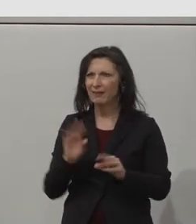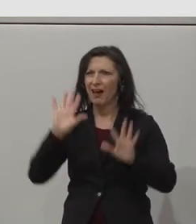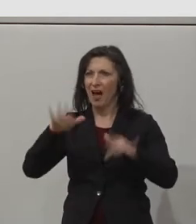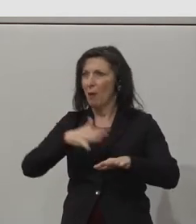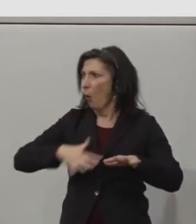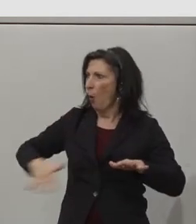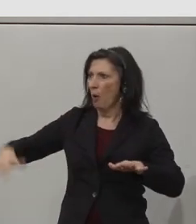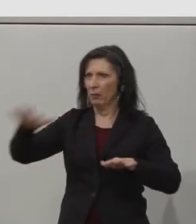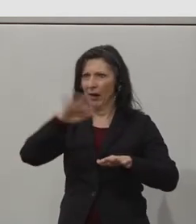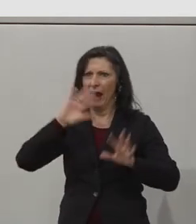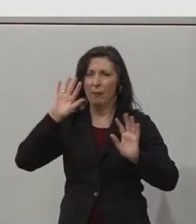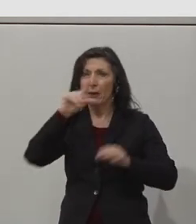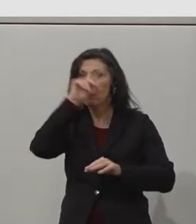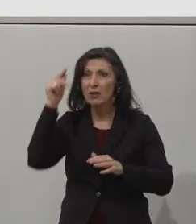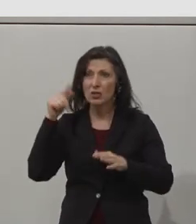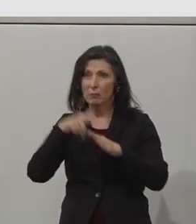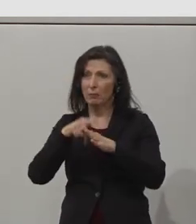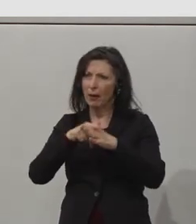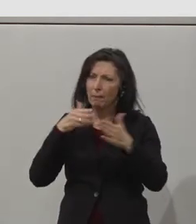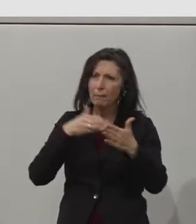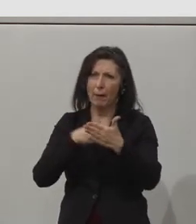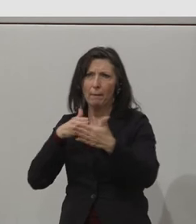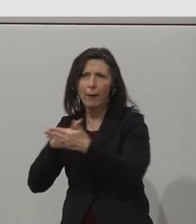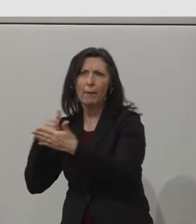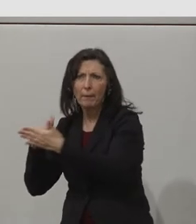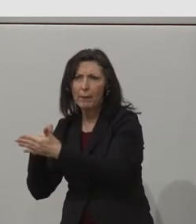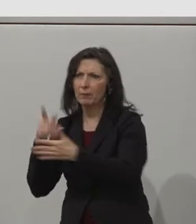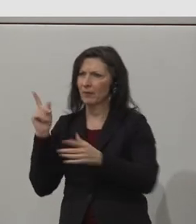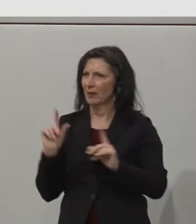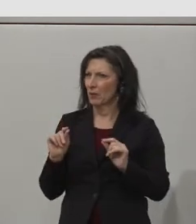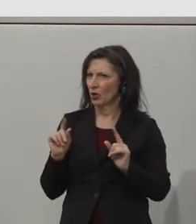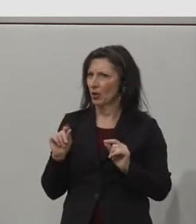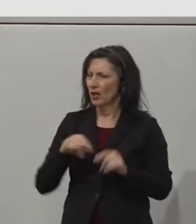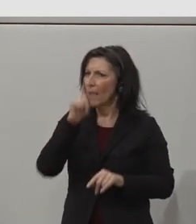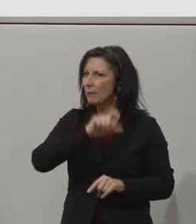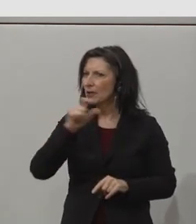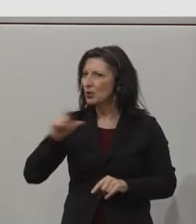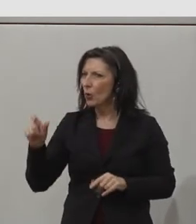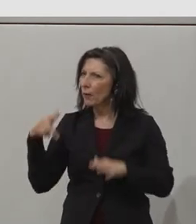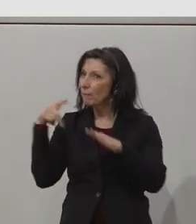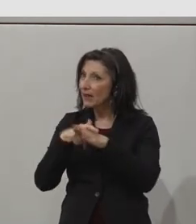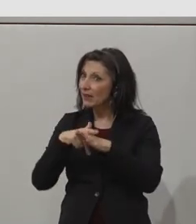employing people with disabilities can, for many businesses,